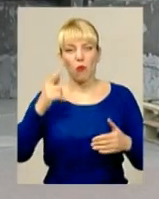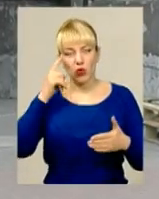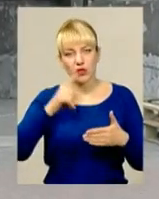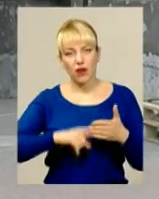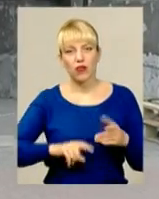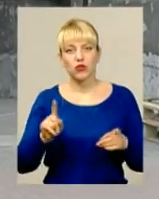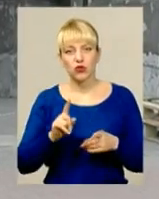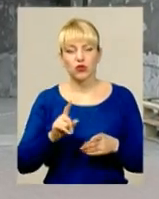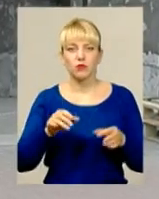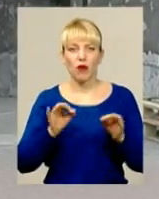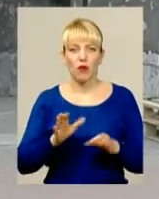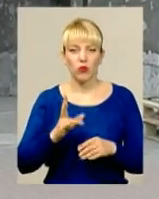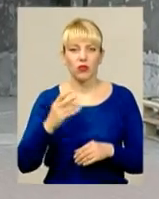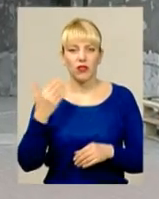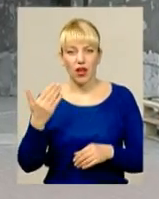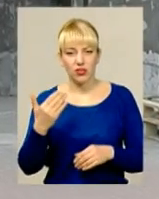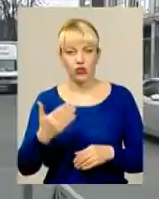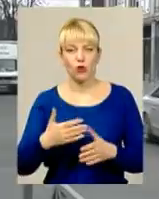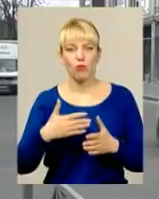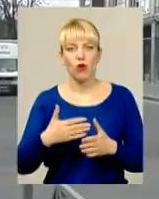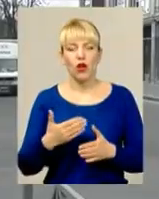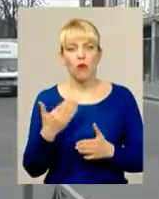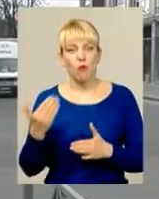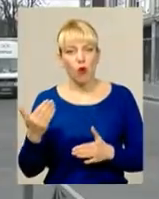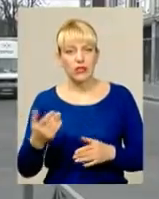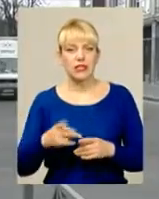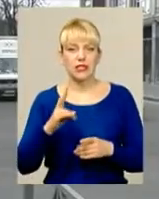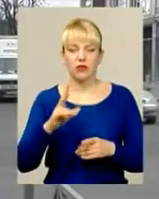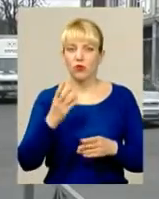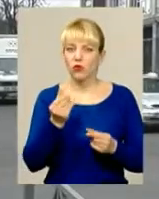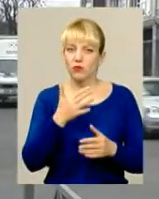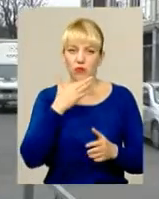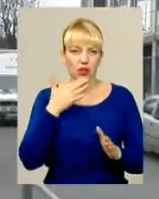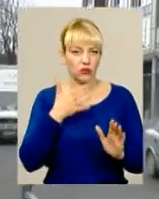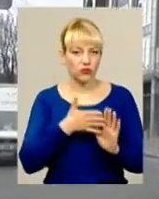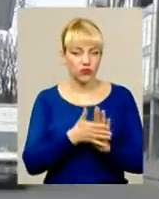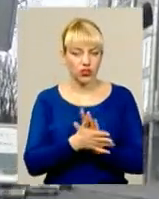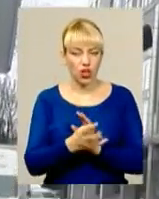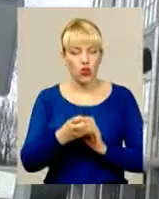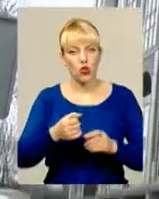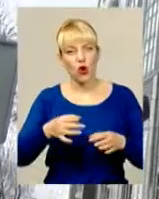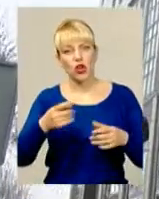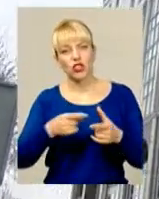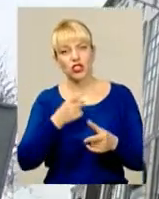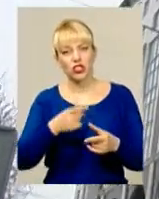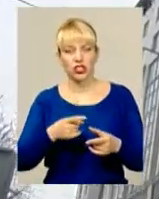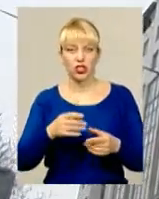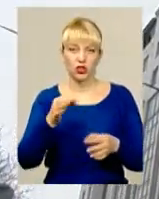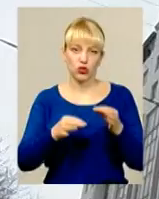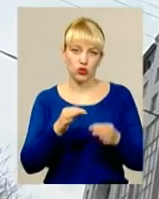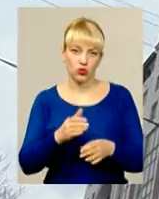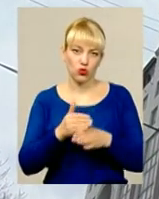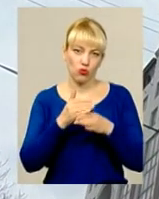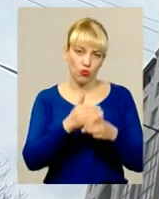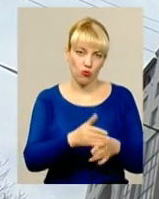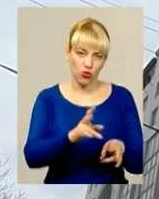все ж буде на їхньому боці. Адже кошти вони витратили чималі на умрійну квартиру. Та чи дійсно ваги Феміди переважать у бік потерпілих,